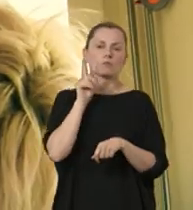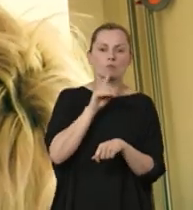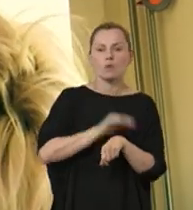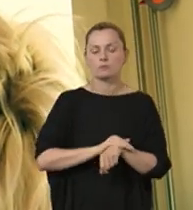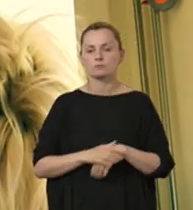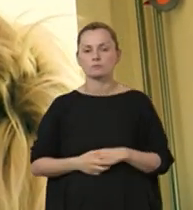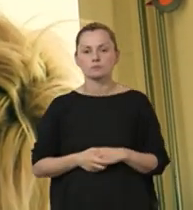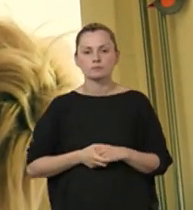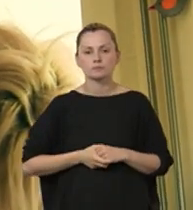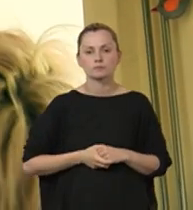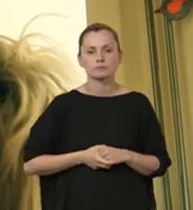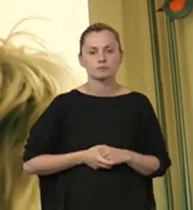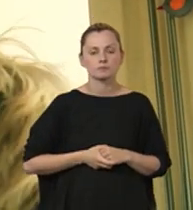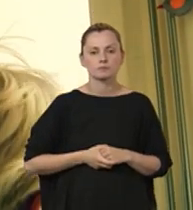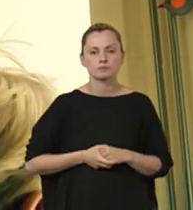koledzy.